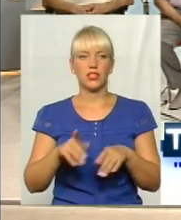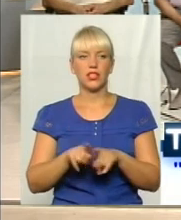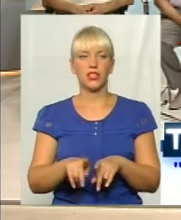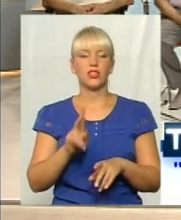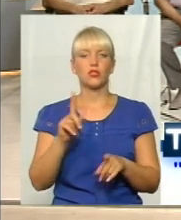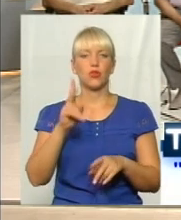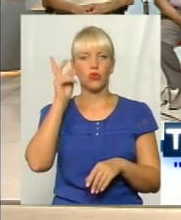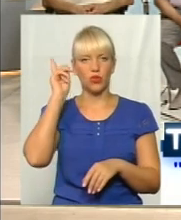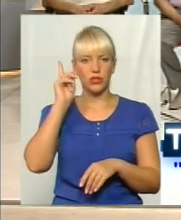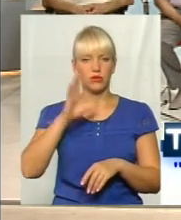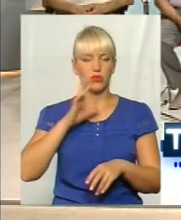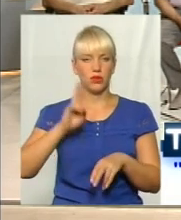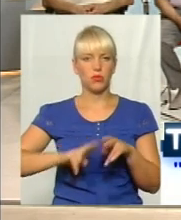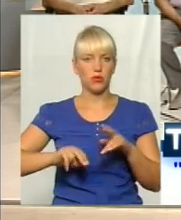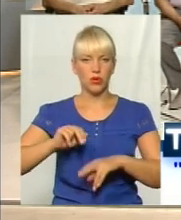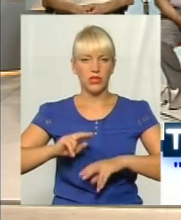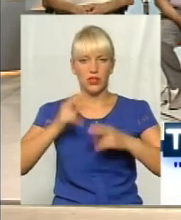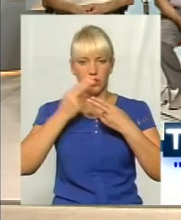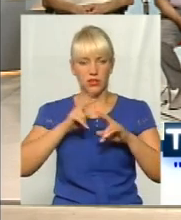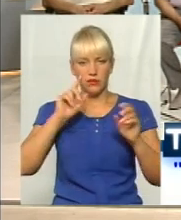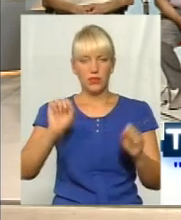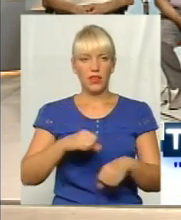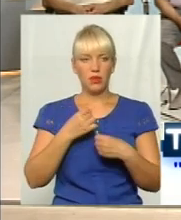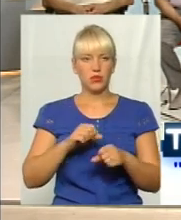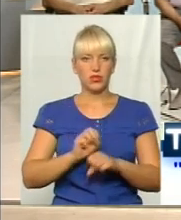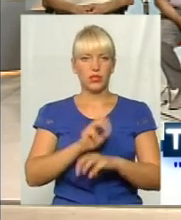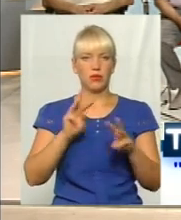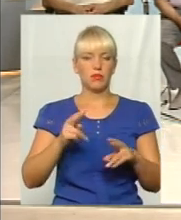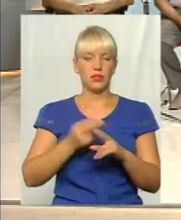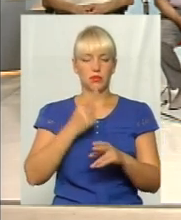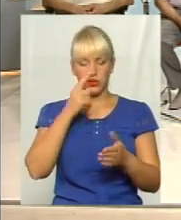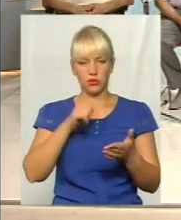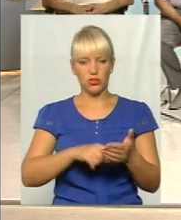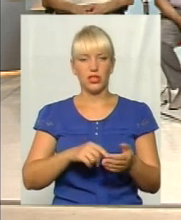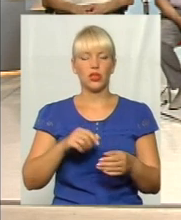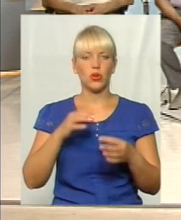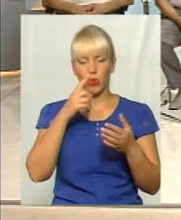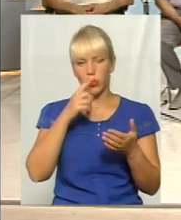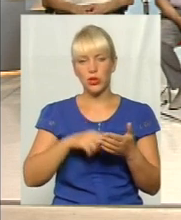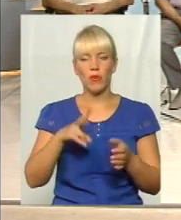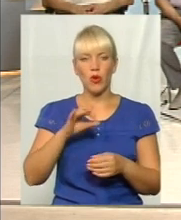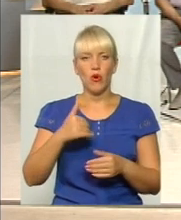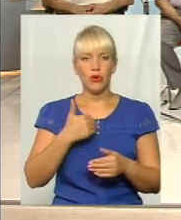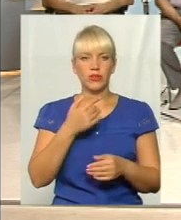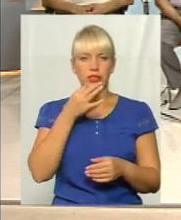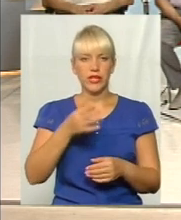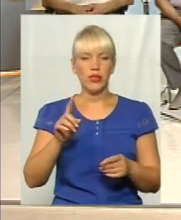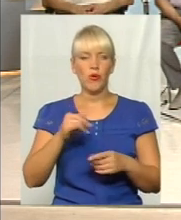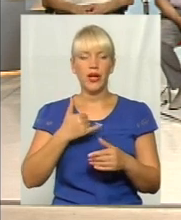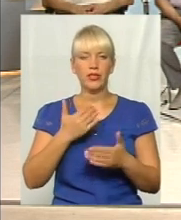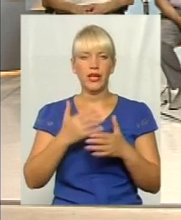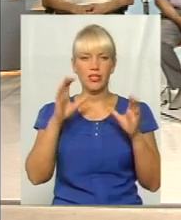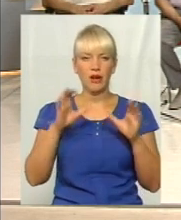колись ще побудовані, і технічно неможливо туди забезпечити безперешкодний доступ. Але передусім хочу сказати, що в нас є закон